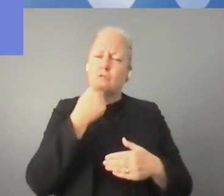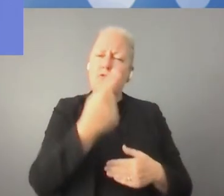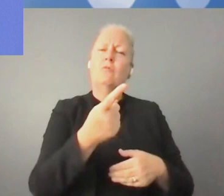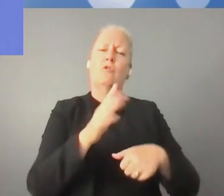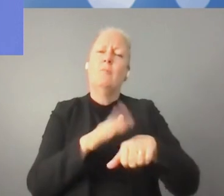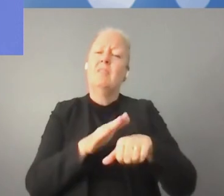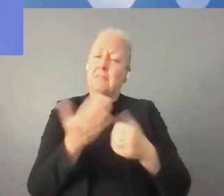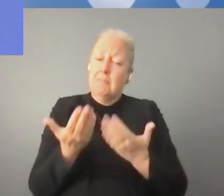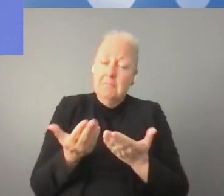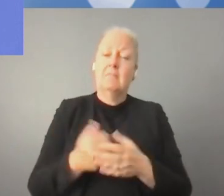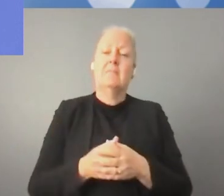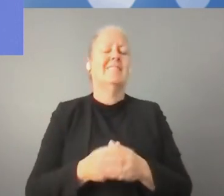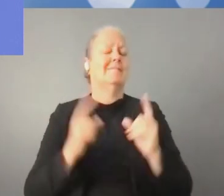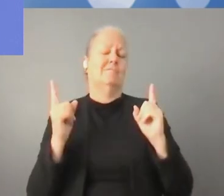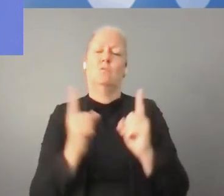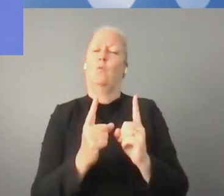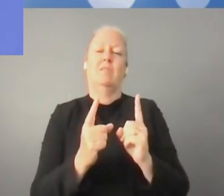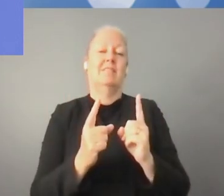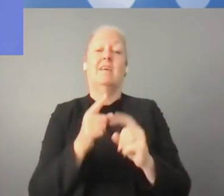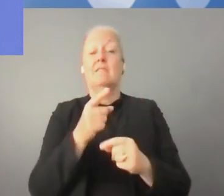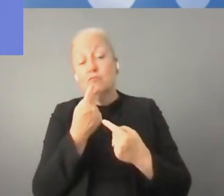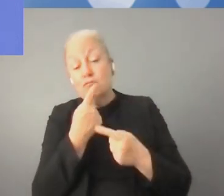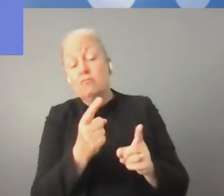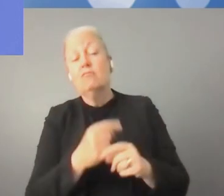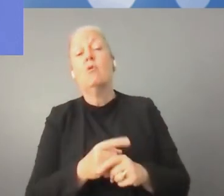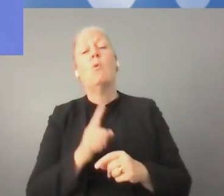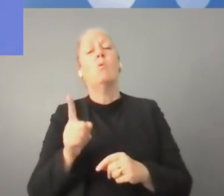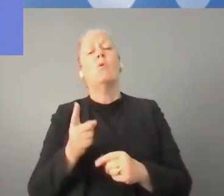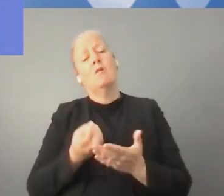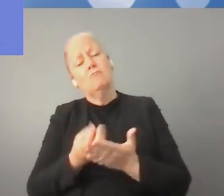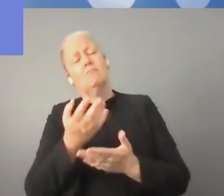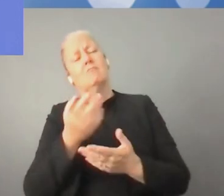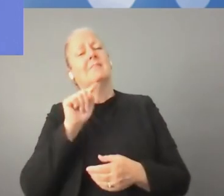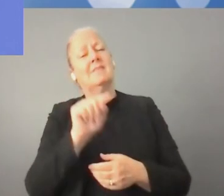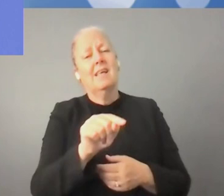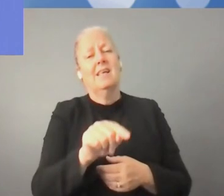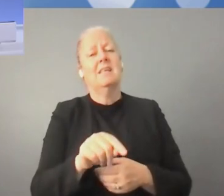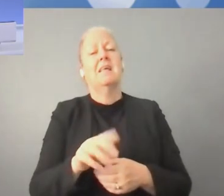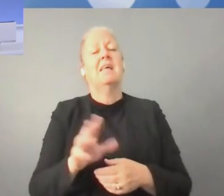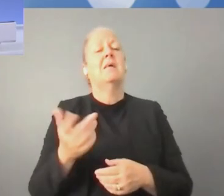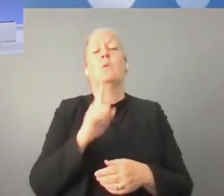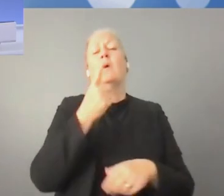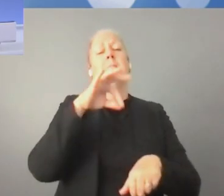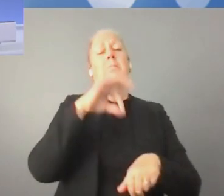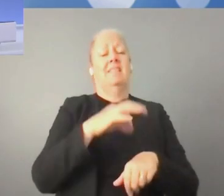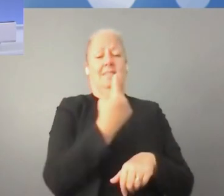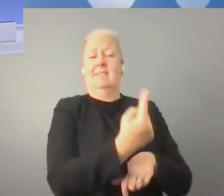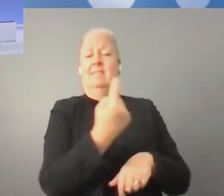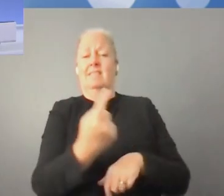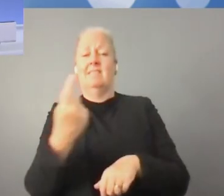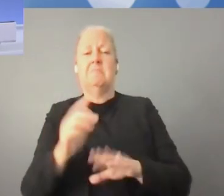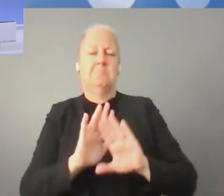النتائج الحرة. فأود أن